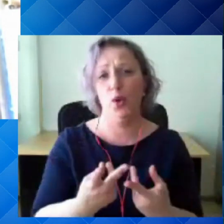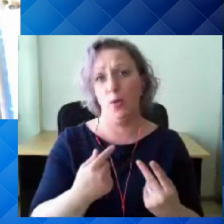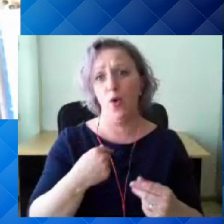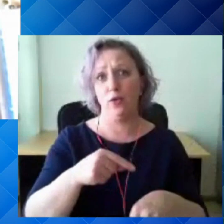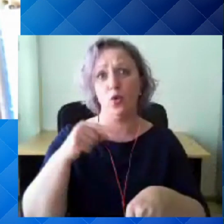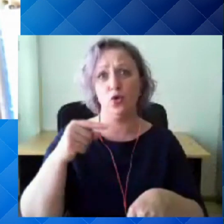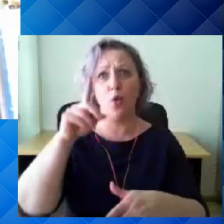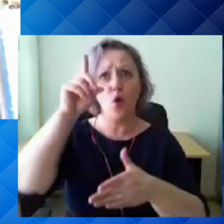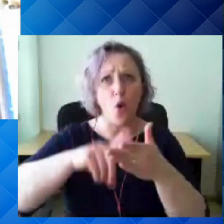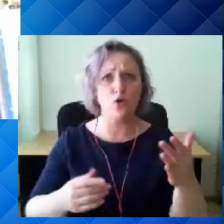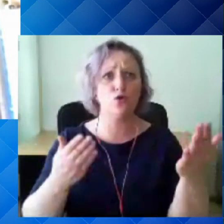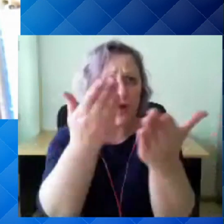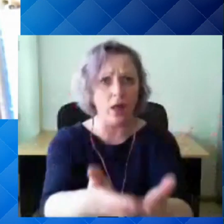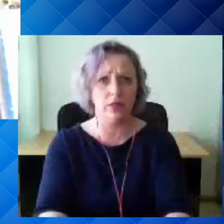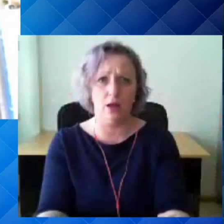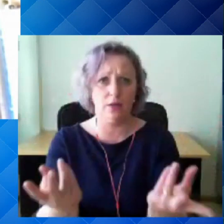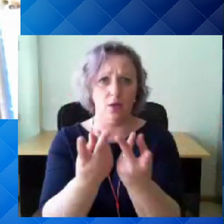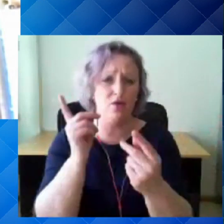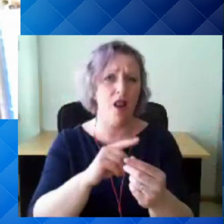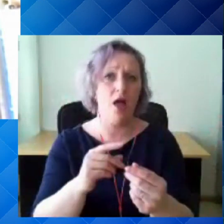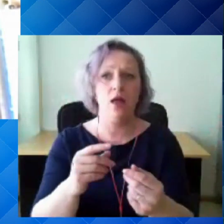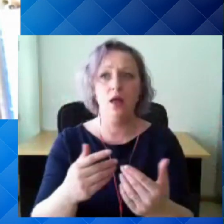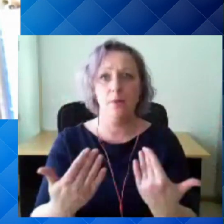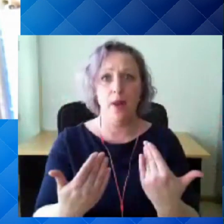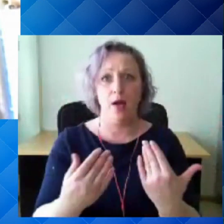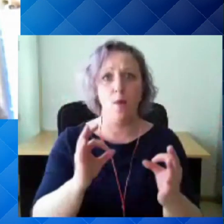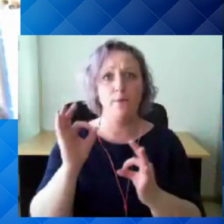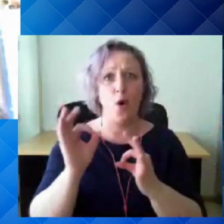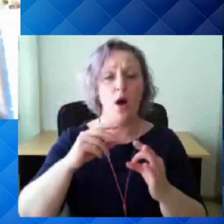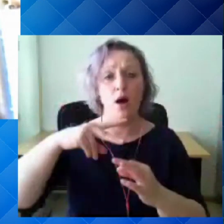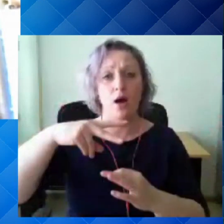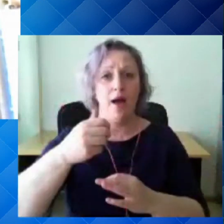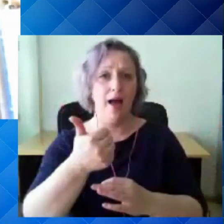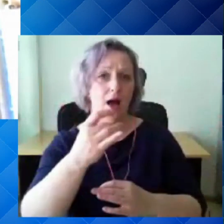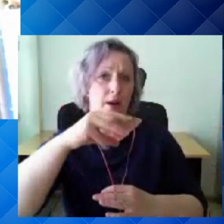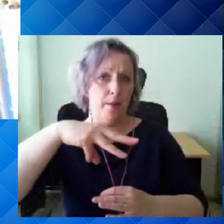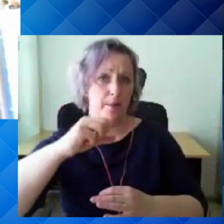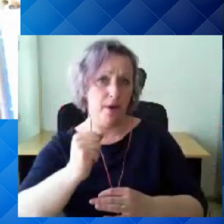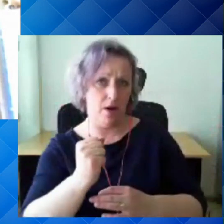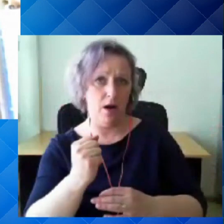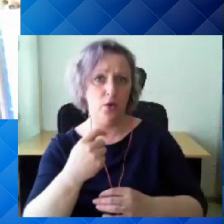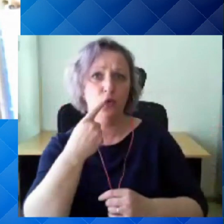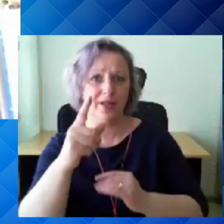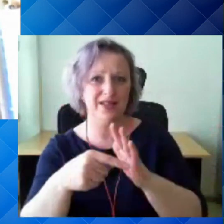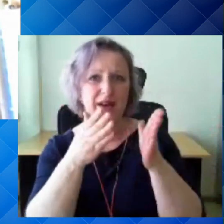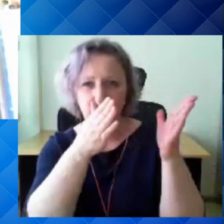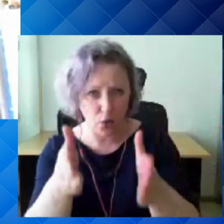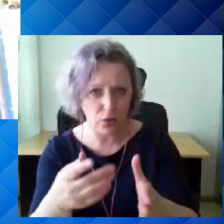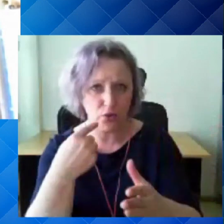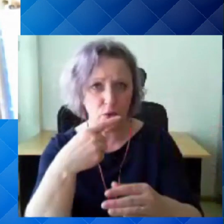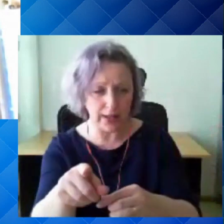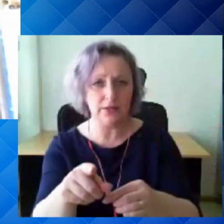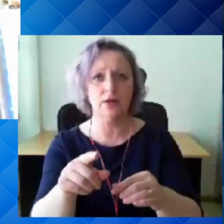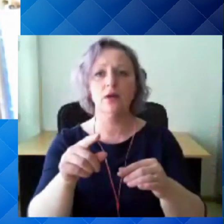seda lootust või aru saamist, et kui ma nüüd proovu ärmat meenutan, kes korra üle rõhutas, et kui nüüd